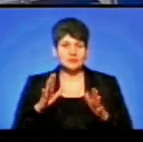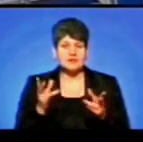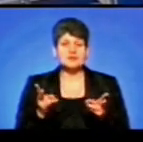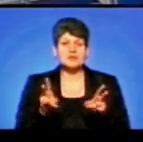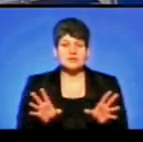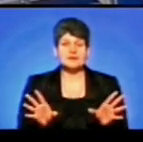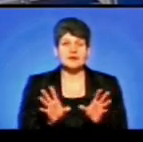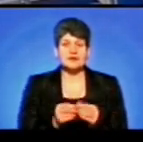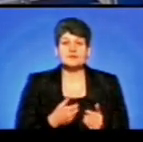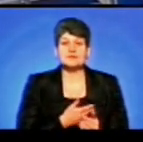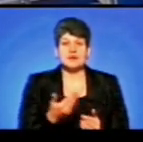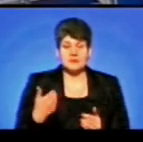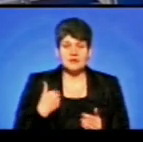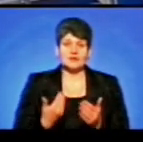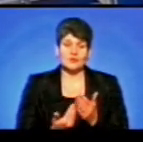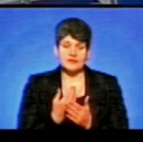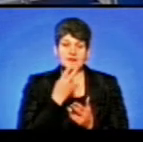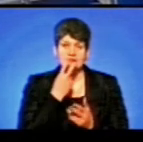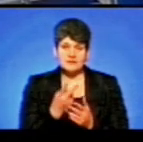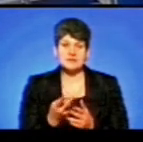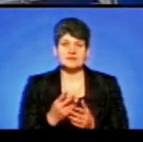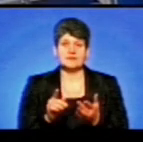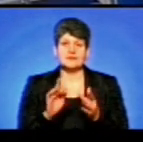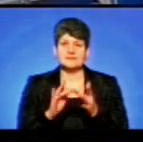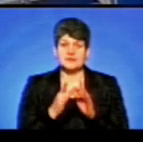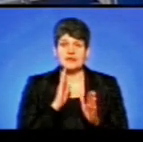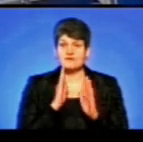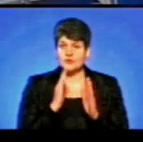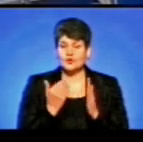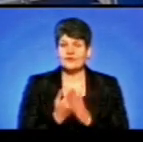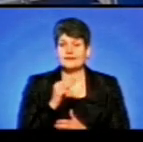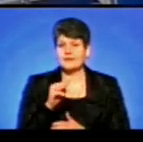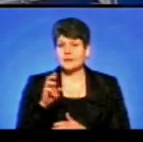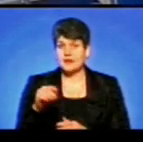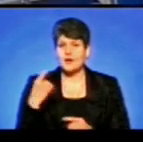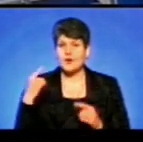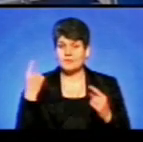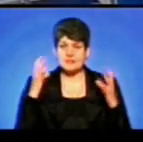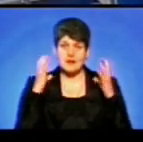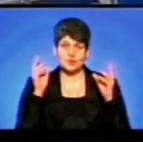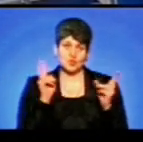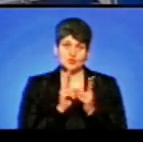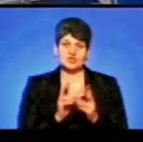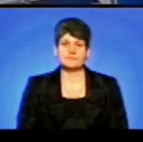разом з нами. Наші новини також переглядайте на сторінці у Фейсбук. Новини ТТБ, Обласне Радіо. До зустрічі!